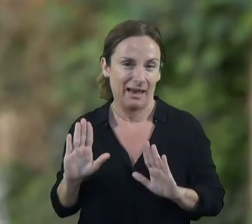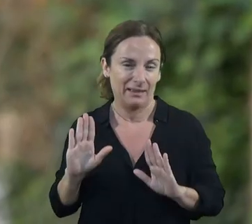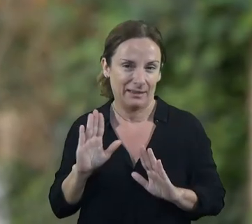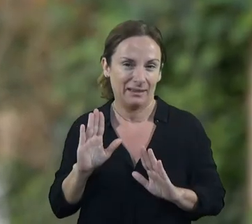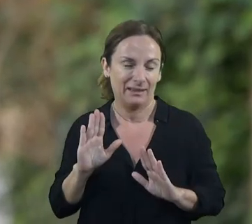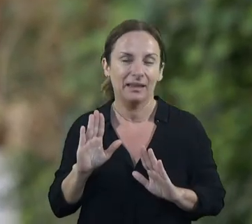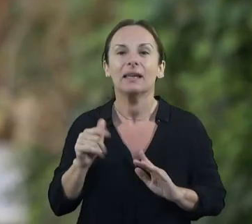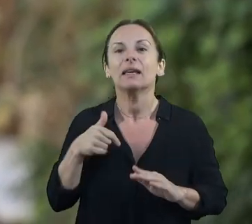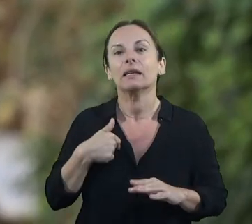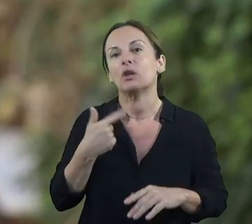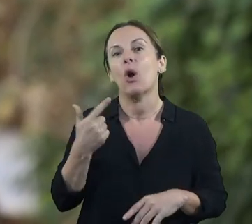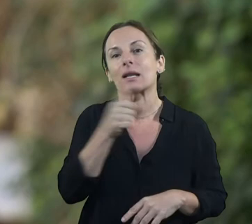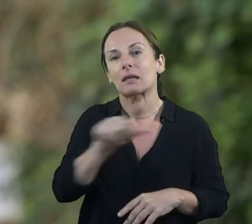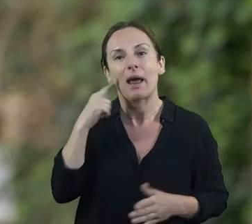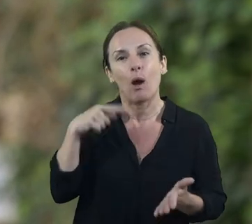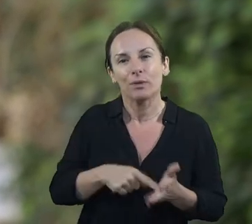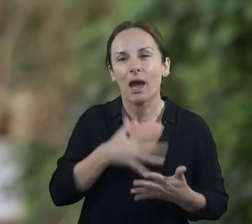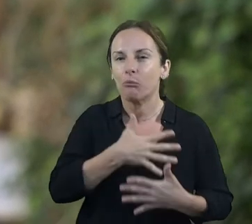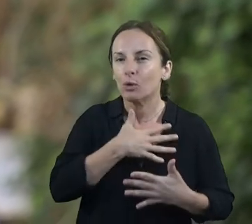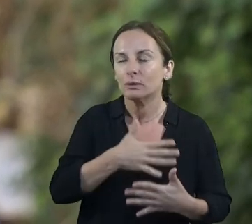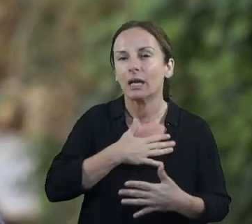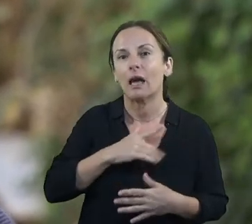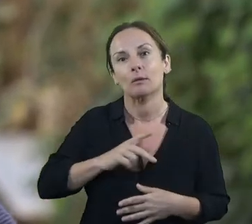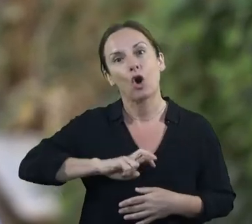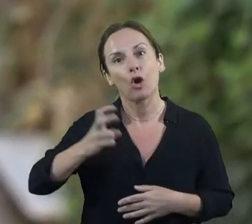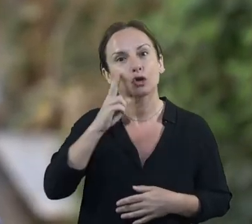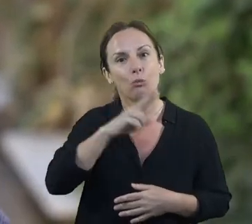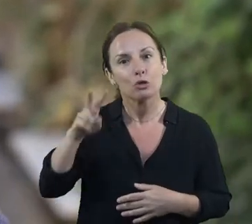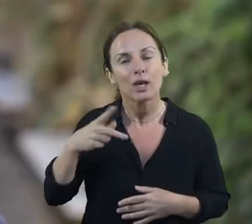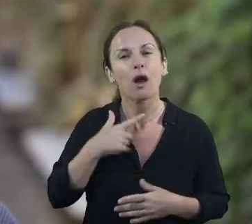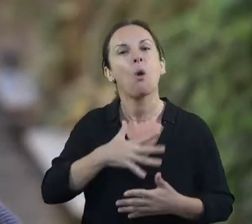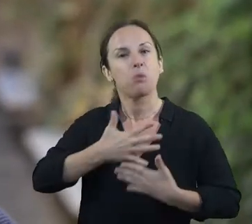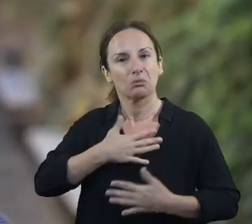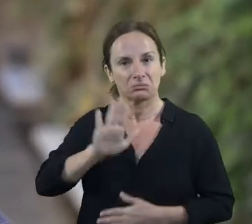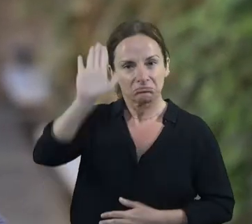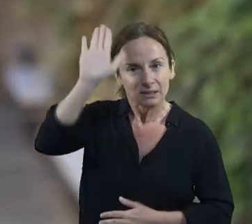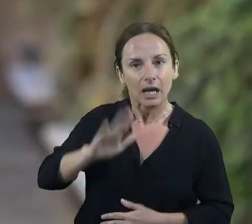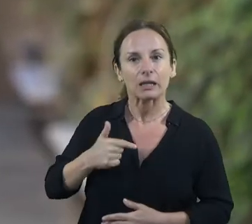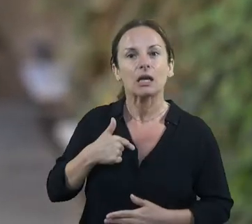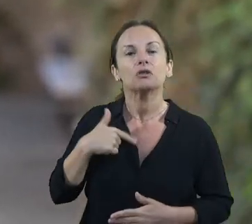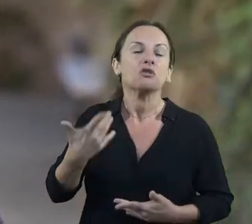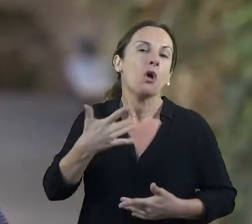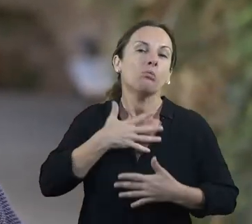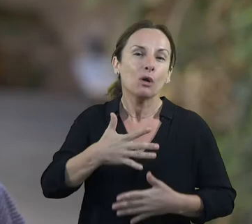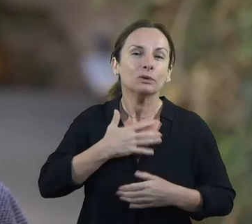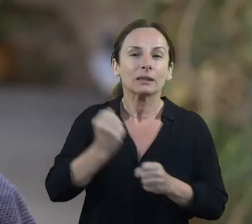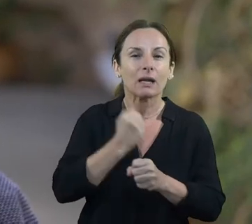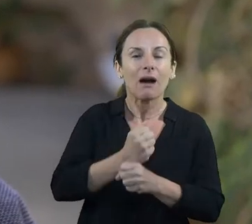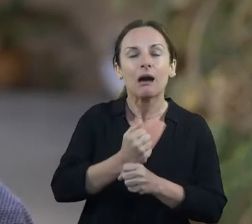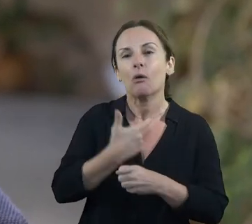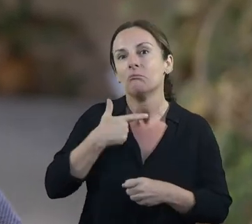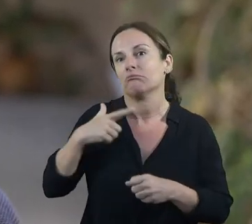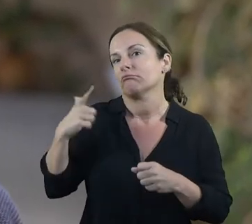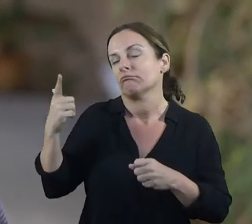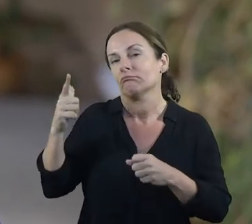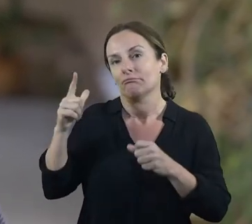llavors hi anava un dia a la setmana, primer. Després vaig anar a un altre museu i també em vaig presentar voluntària. Vaig estar de voluntària abans d'acabar la carrera en